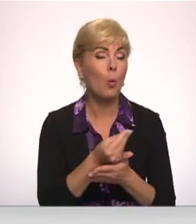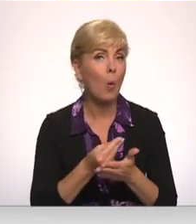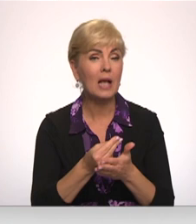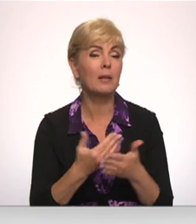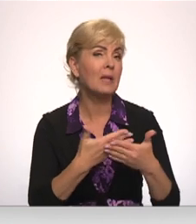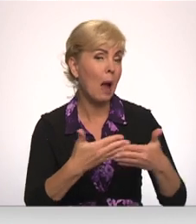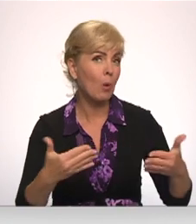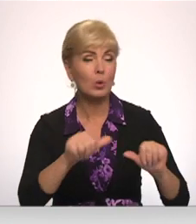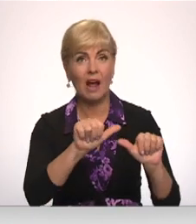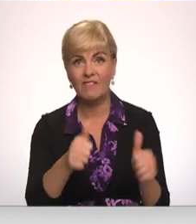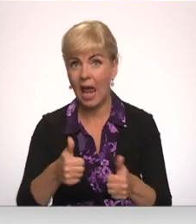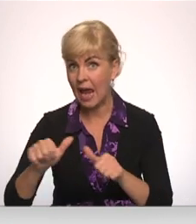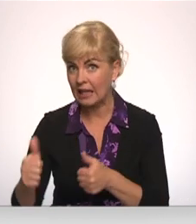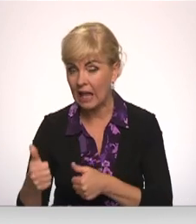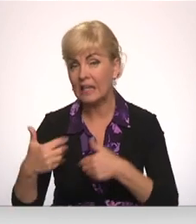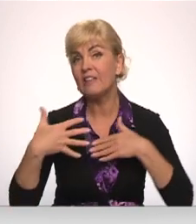infrastruktūrai.